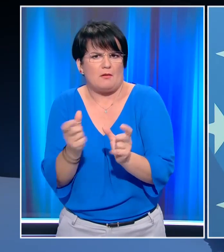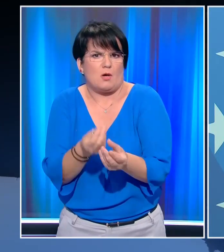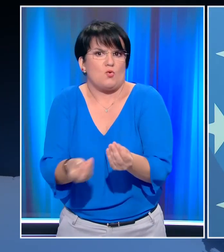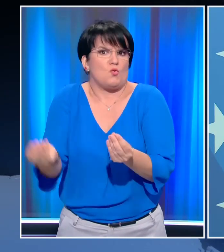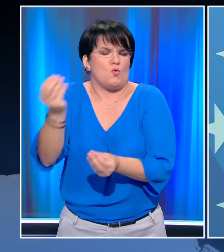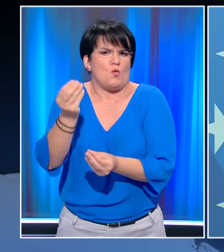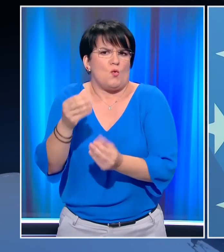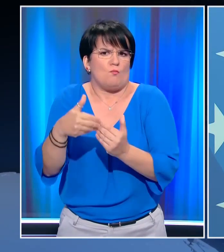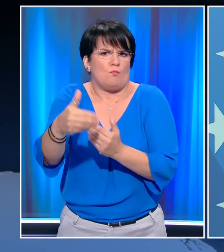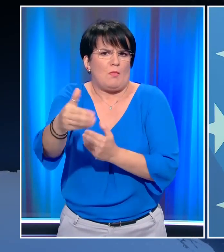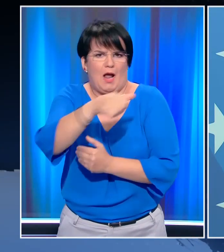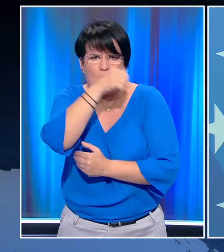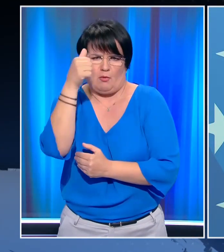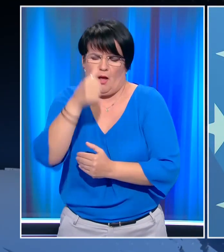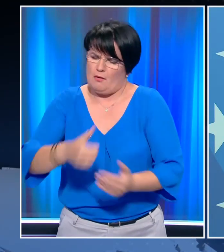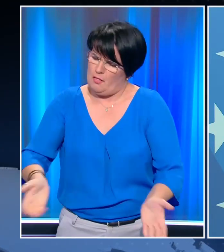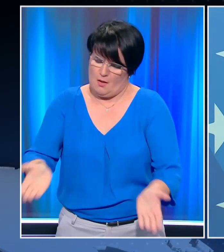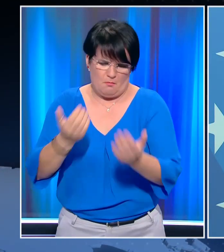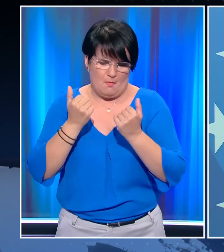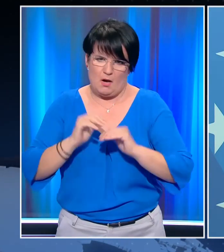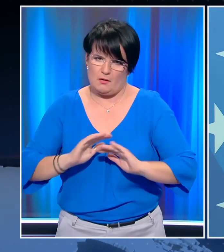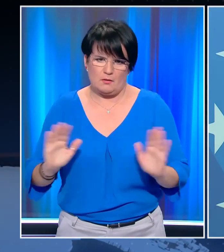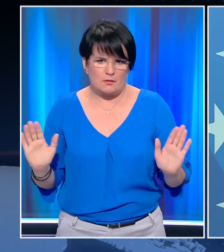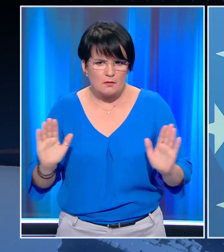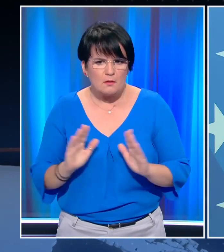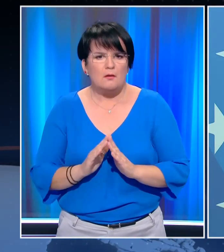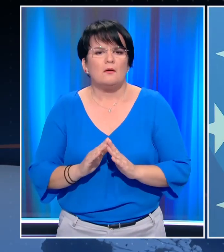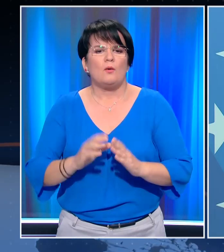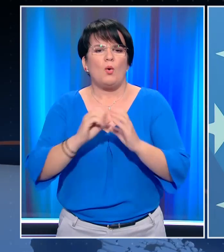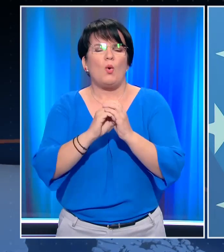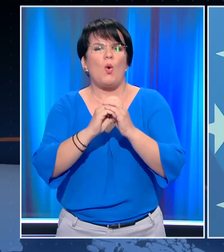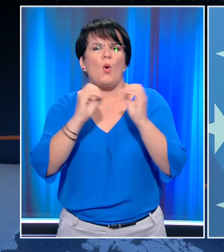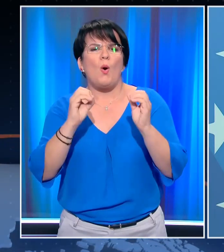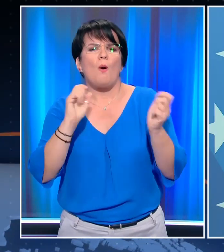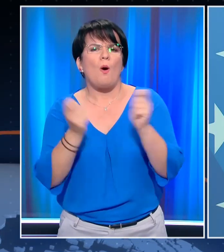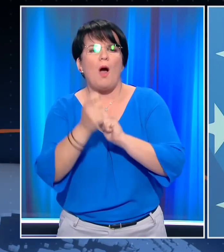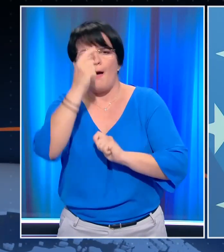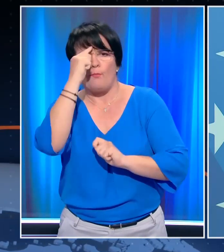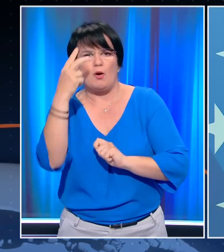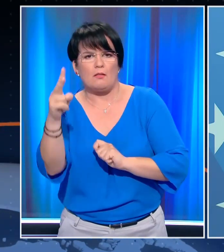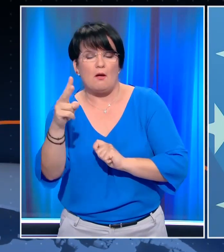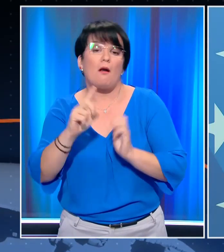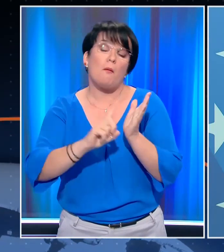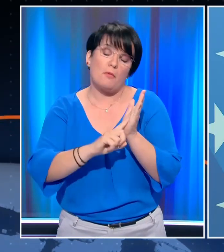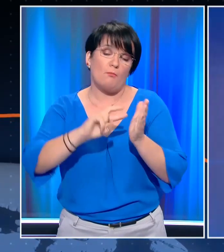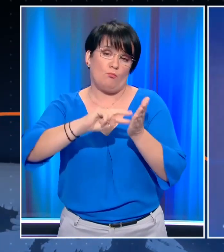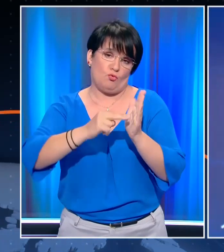ώψη καλοκαιριού για να αντιμετωπίσουμε την μετάλλαξη ΔΕΛΤ. Αυτό δεν σημαίνει ότι δεν πρέπει να είμαστε προσεκτικοί.